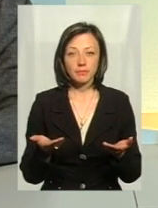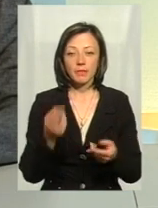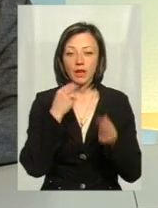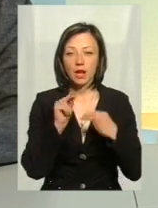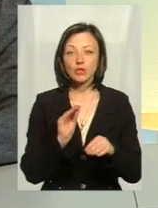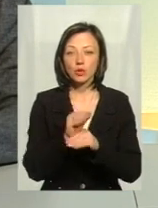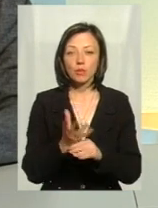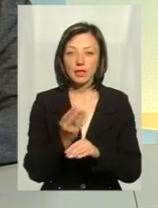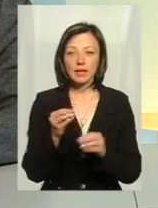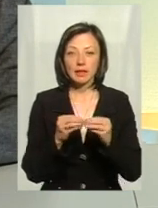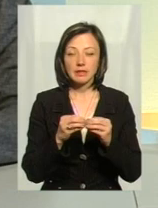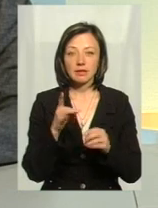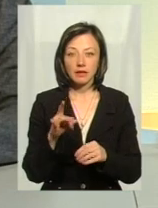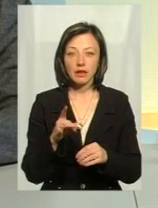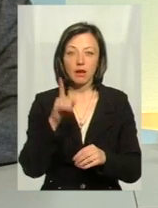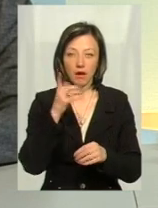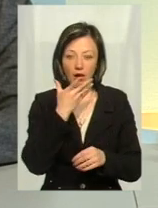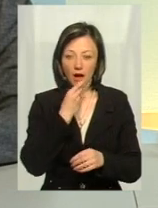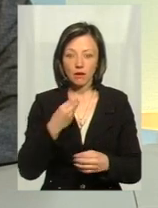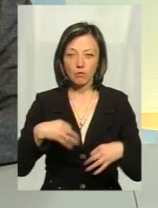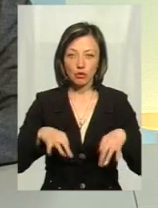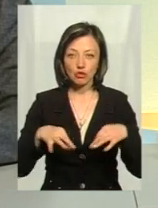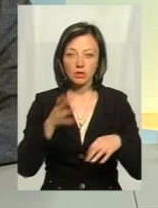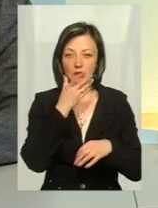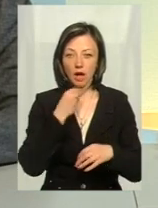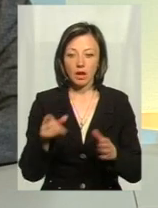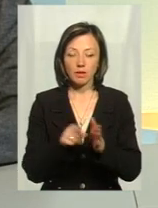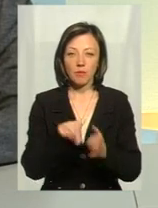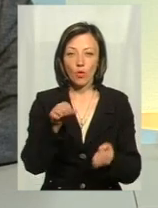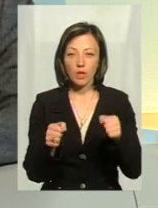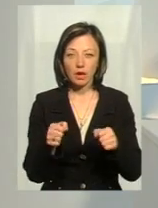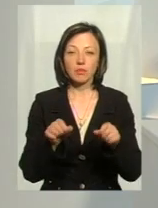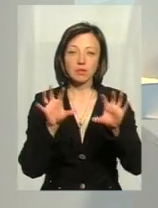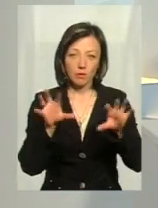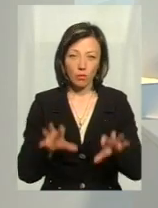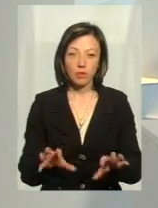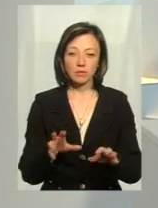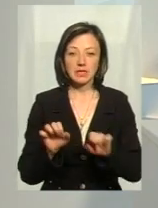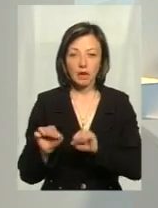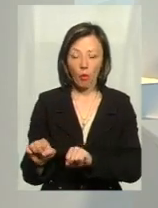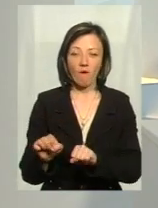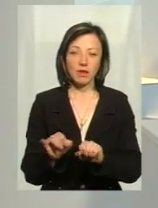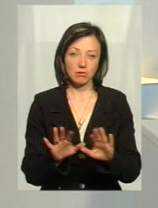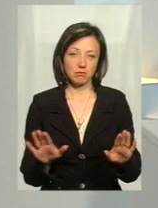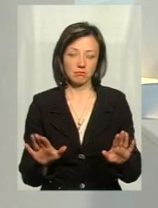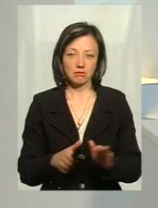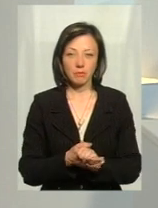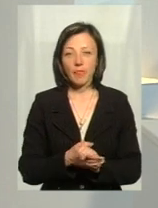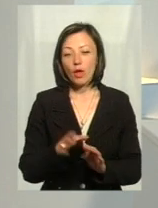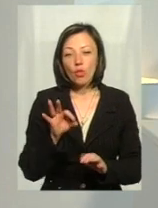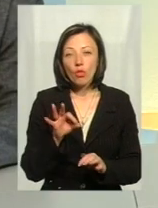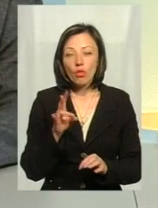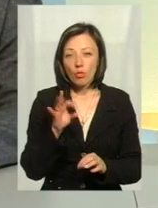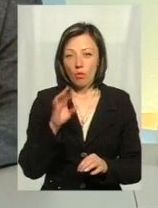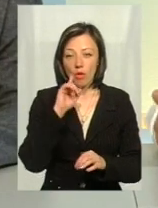краще доплатити 10 гривень, ну, їхати в гарній машині з гарним водієм, легалізованим, застрахованим і все. Але ми поки до цього не